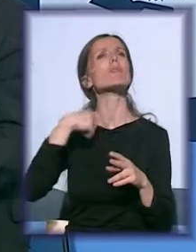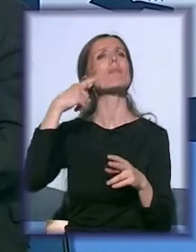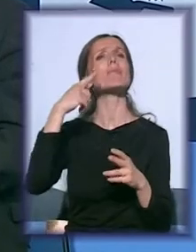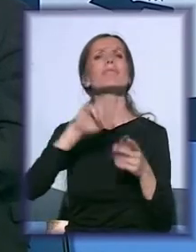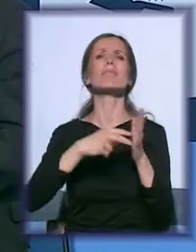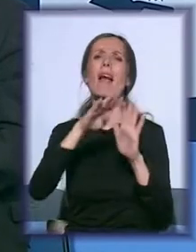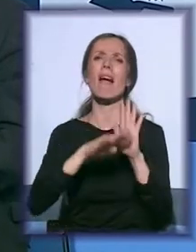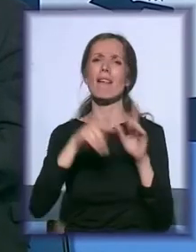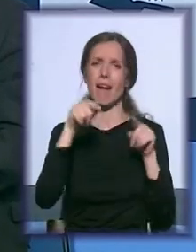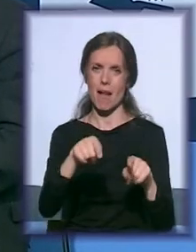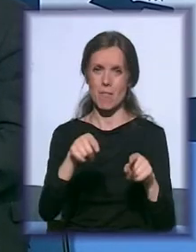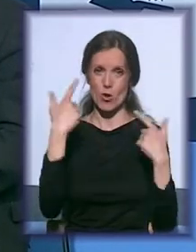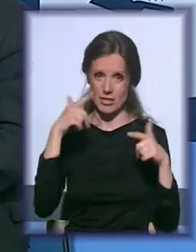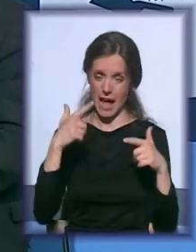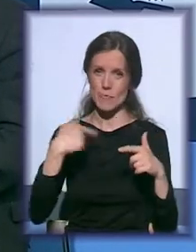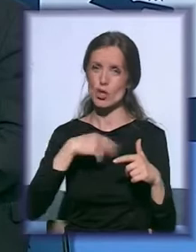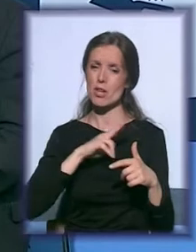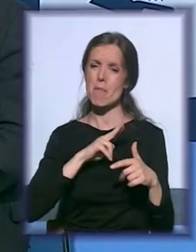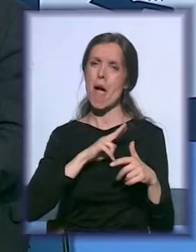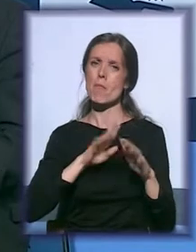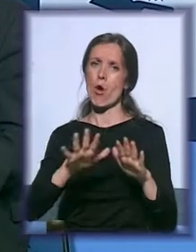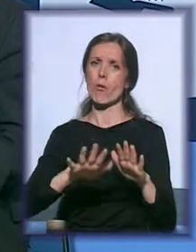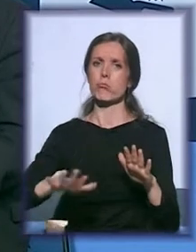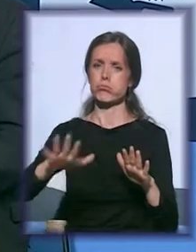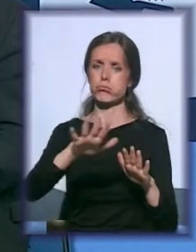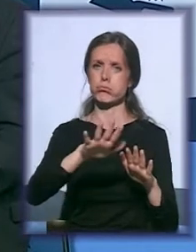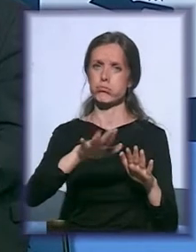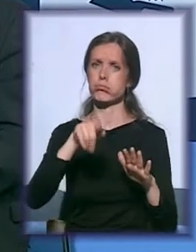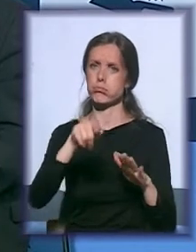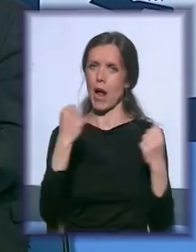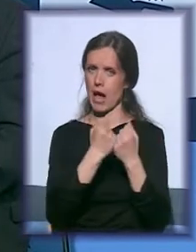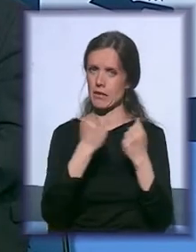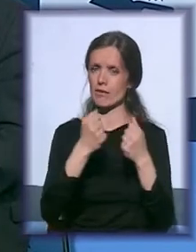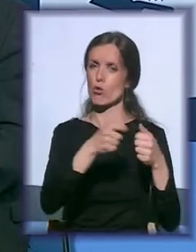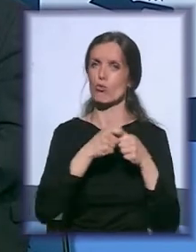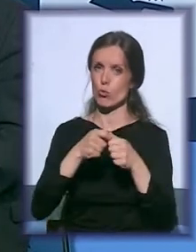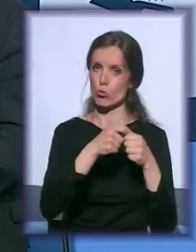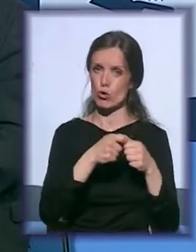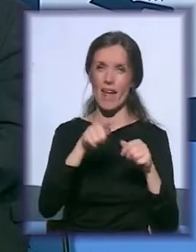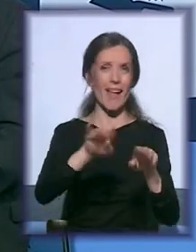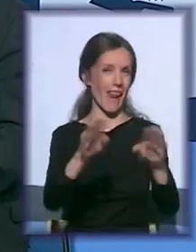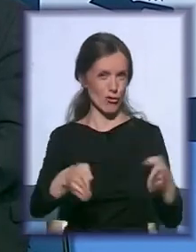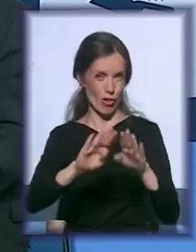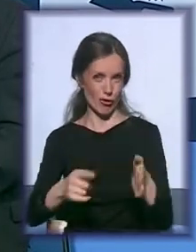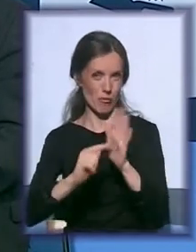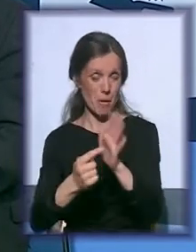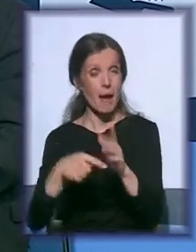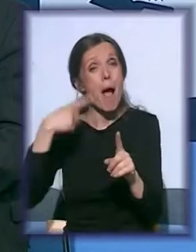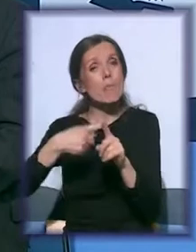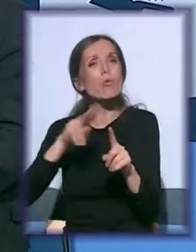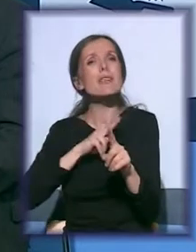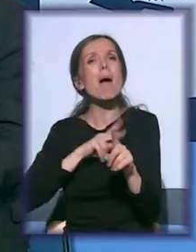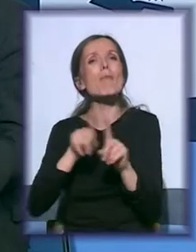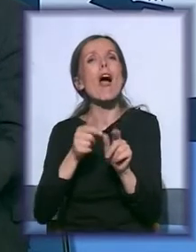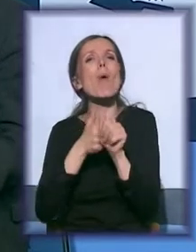znači pored ove manifestacije koje se dešava u okviru aktivnosti i udruženja na štandovima, mi imamo prateći